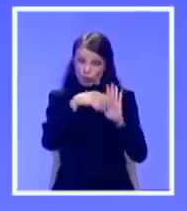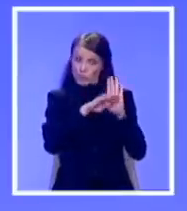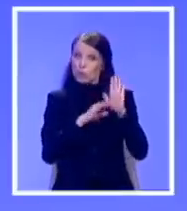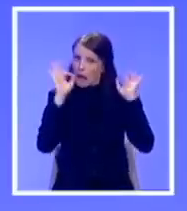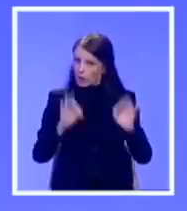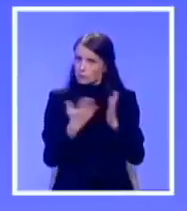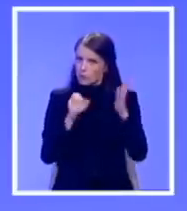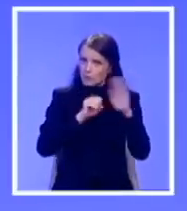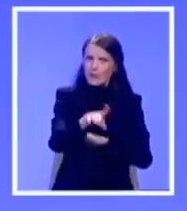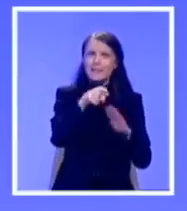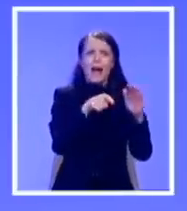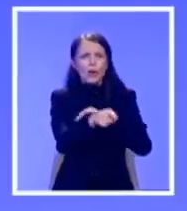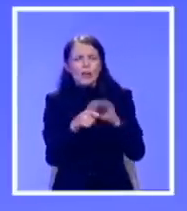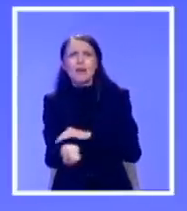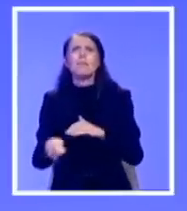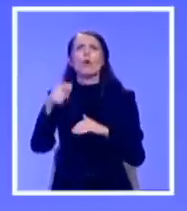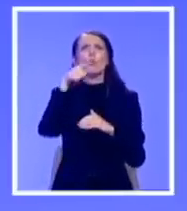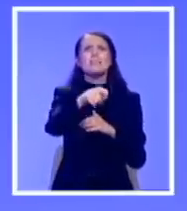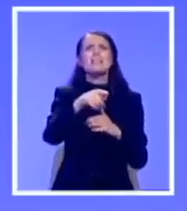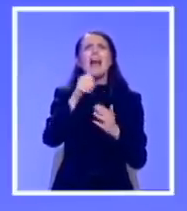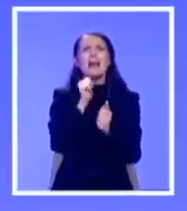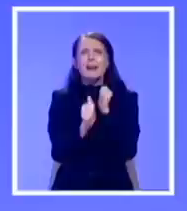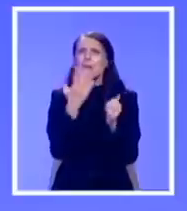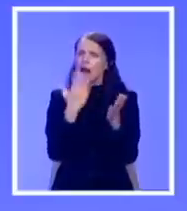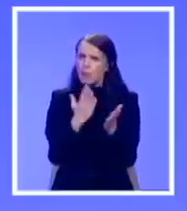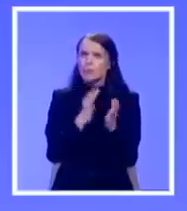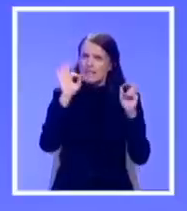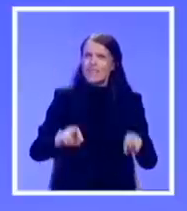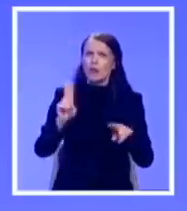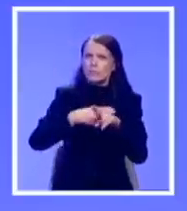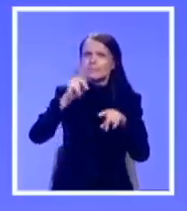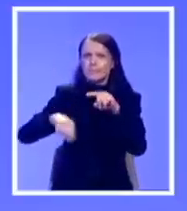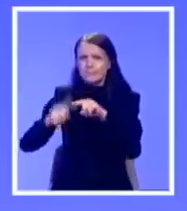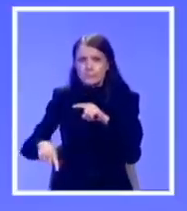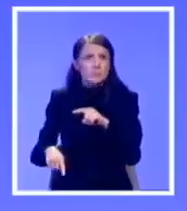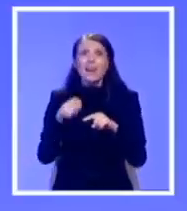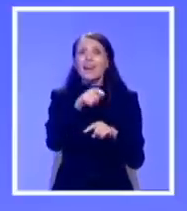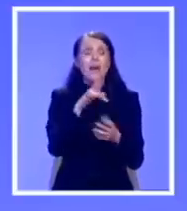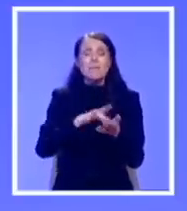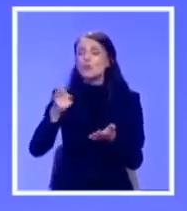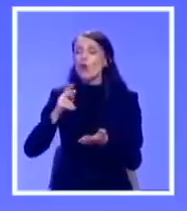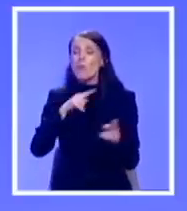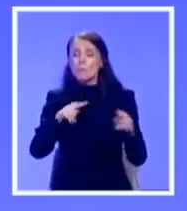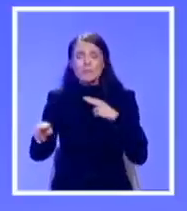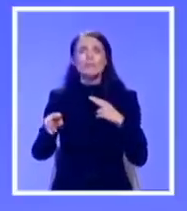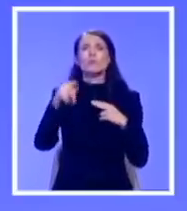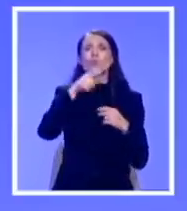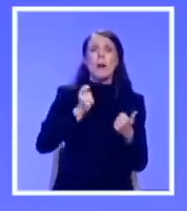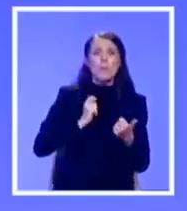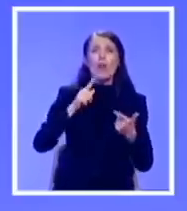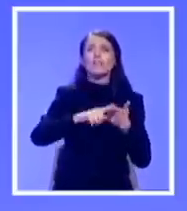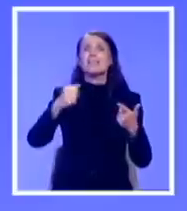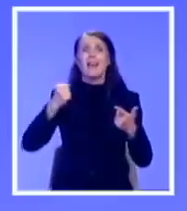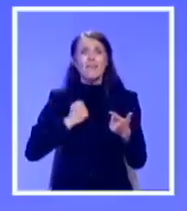suzbiljnja kriminala i korupcije na mesto sudija i tužilaca i visokih politijskih oficiraja, moraju se birati ljudi osim sa spremom